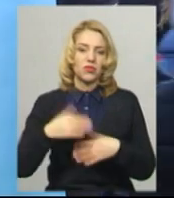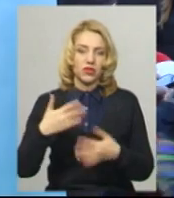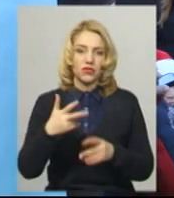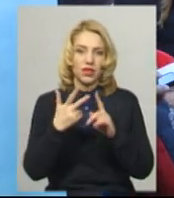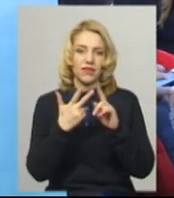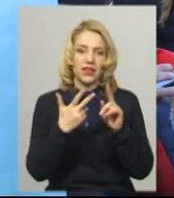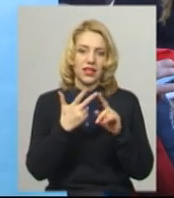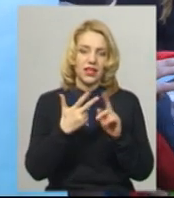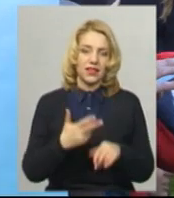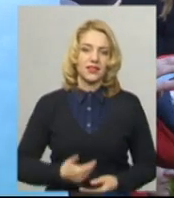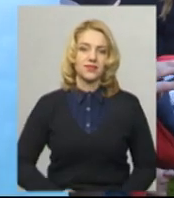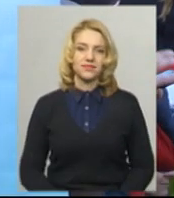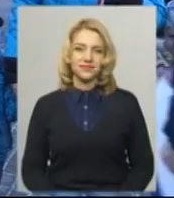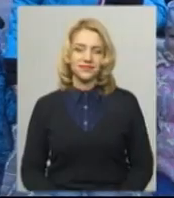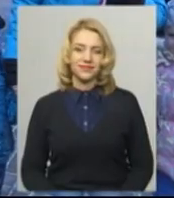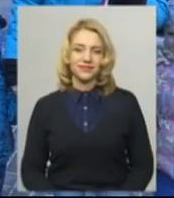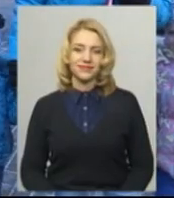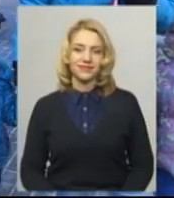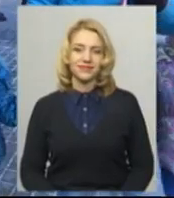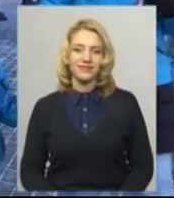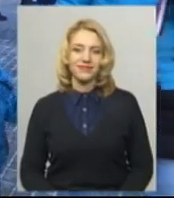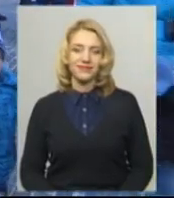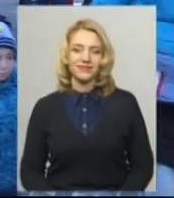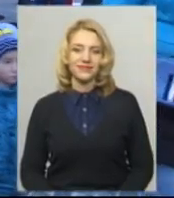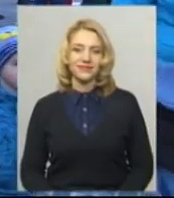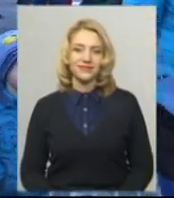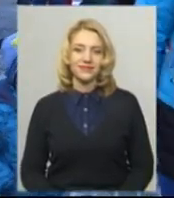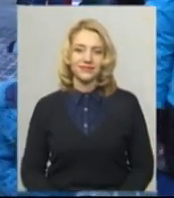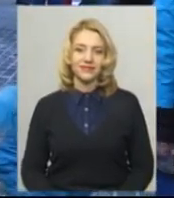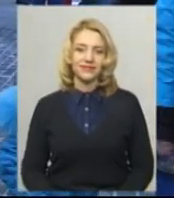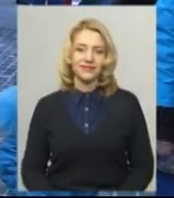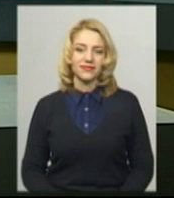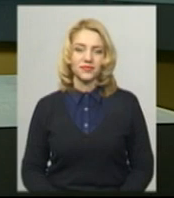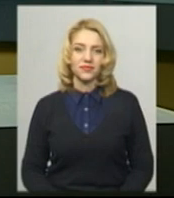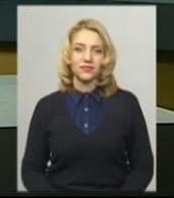втретє. Неля Шпулак, Іван Мовчан. Новини на Суспільному. Хмельницький.